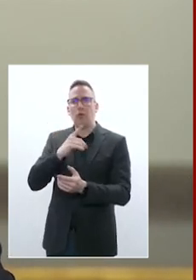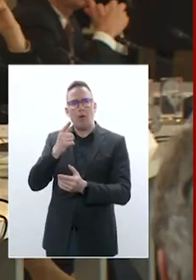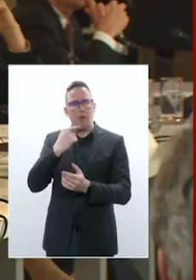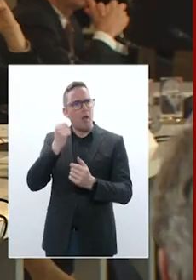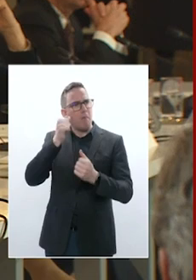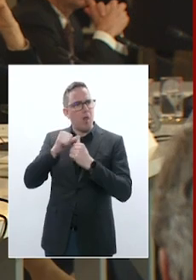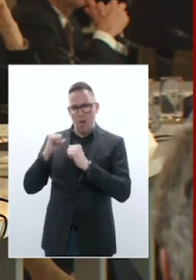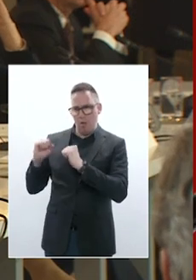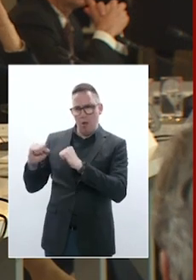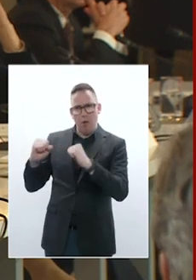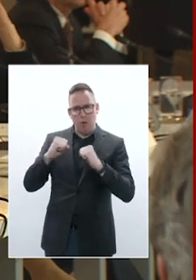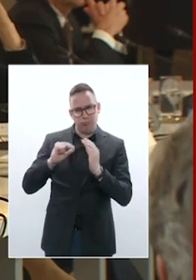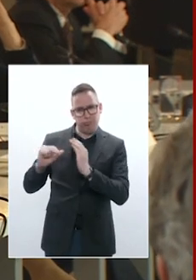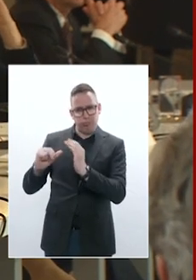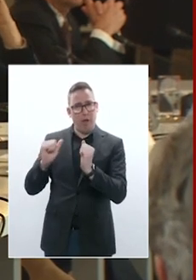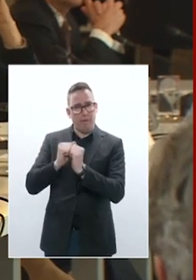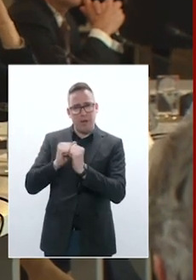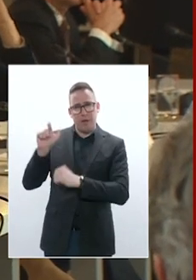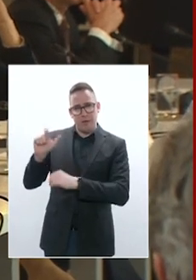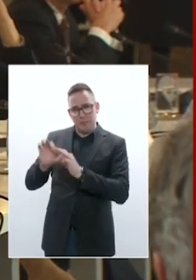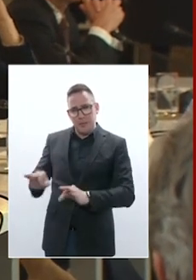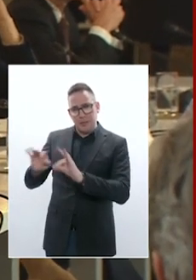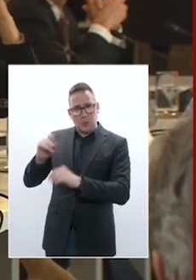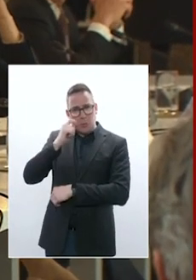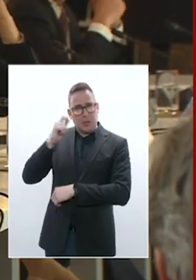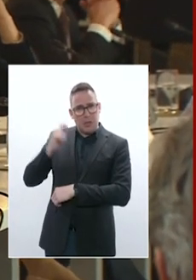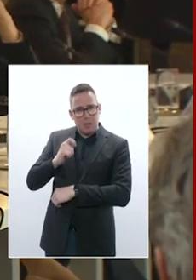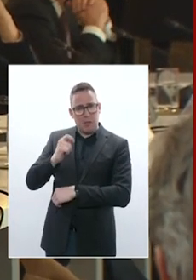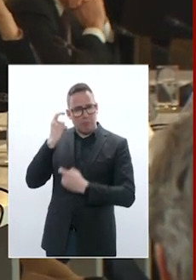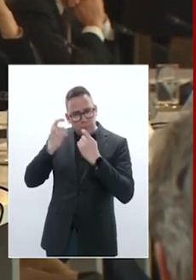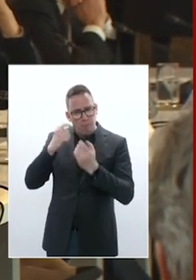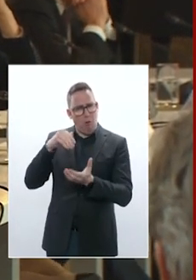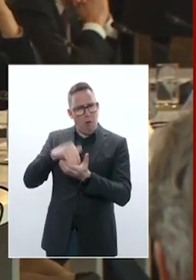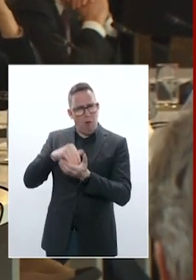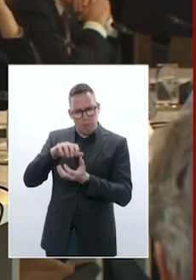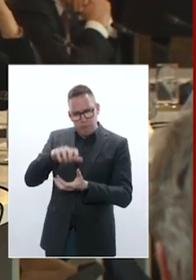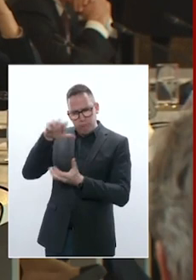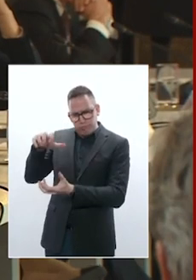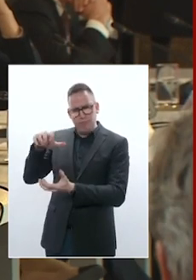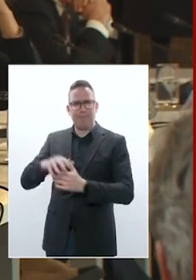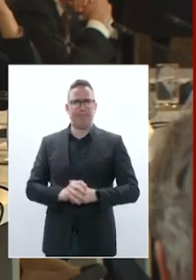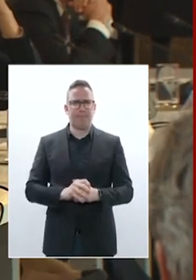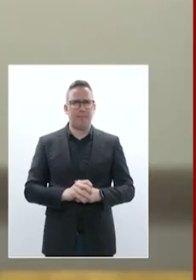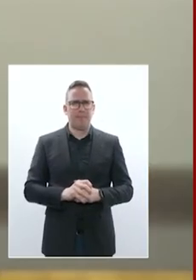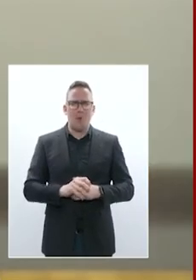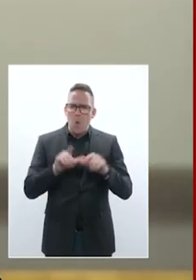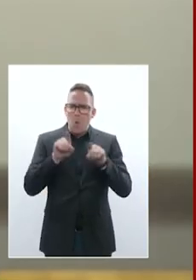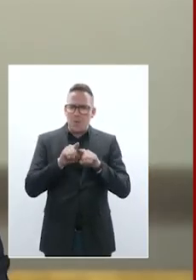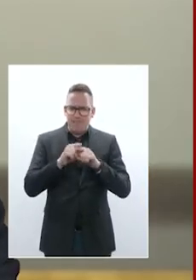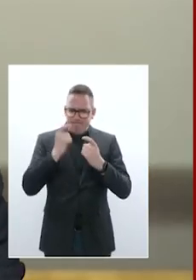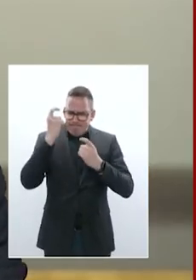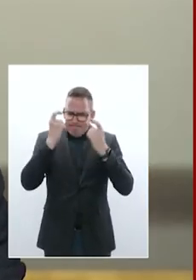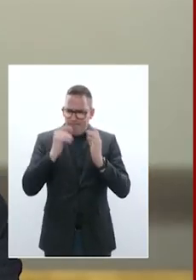temps à l'égard et avec l'Ukraine. Et puis nous aurons un deuxième temps de discussion autour de la question comment